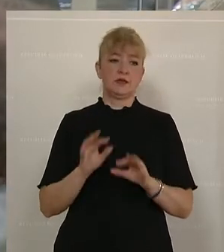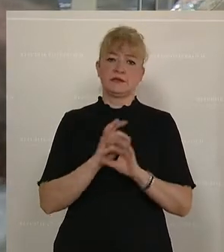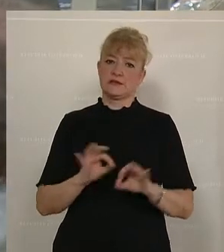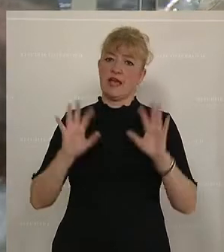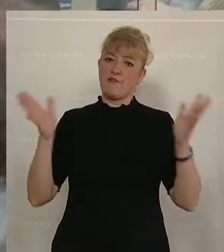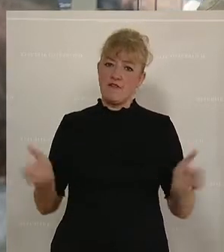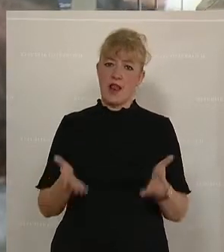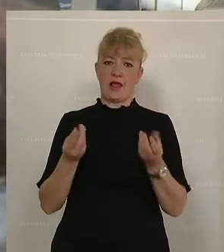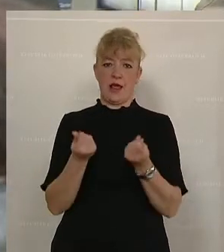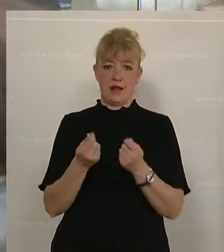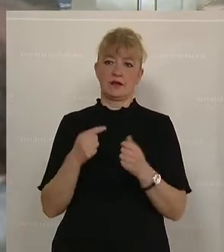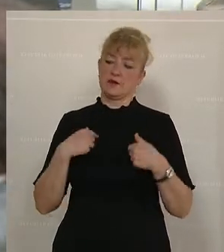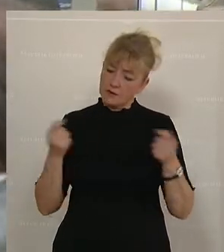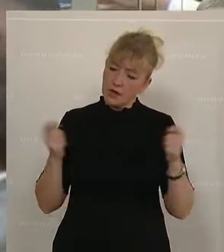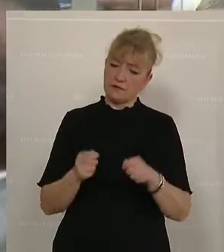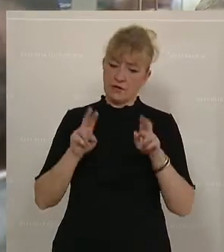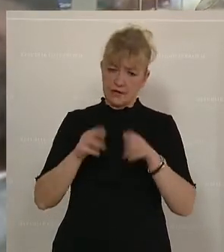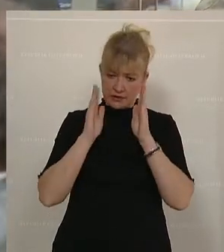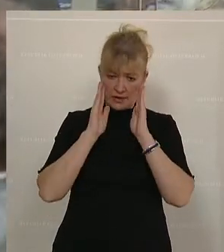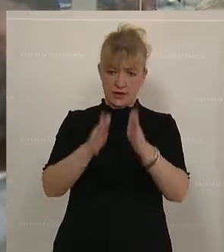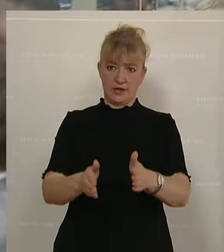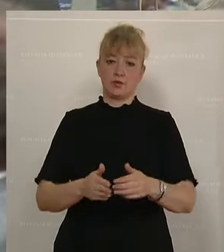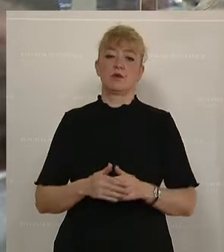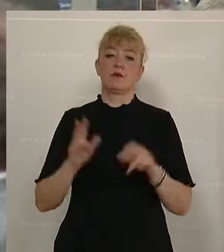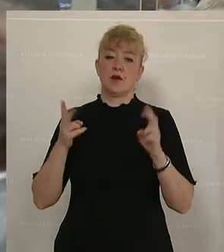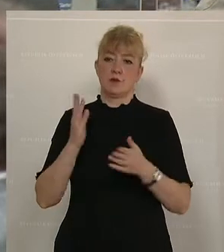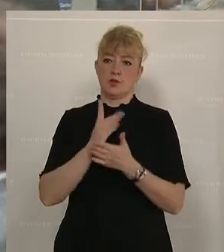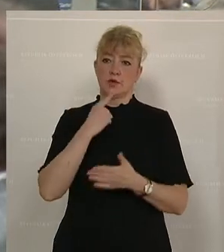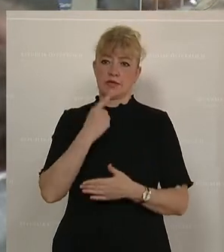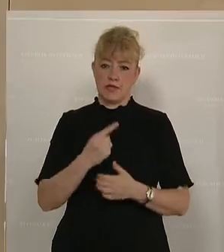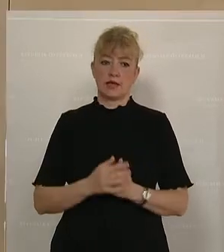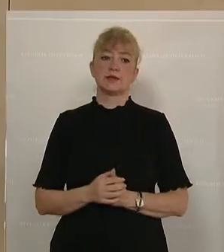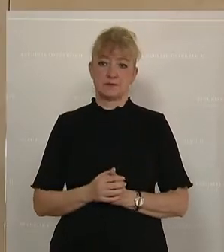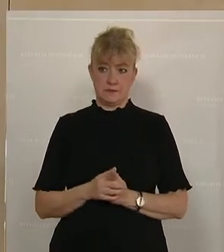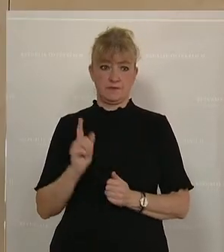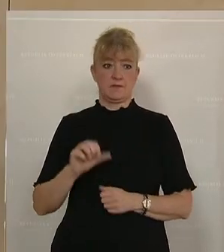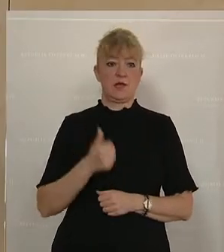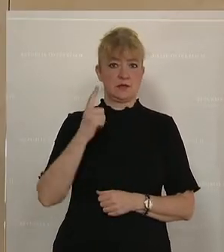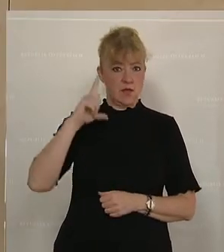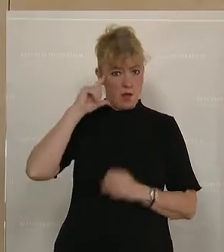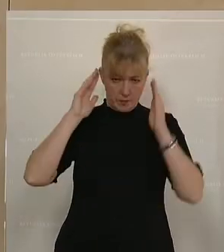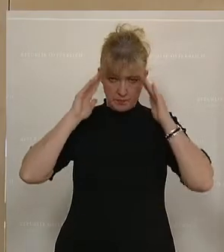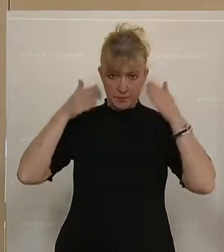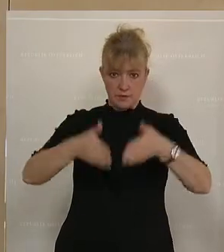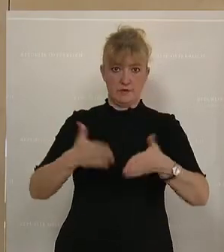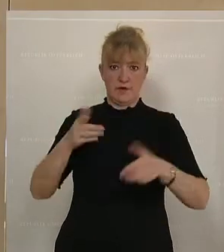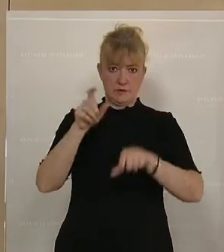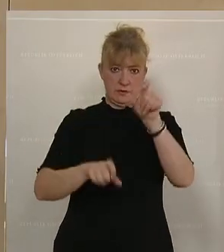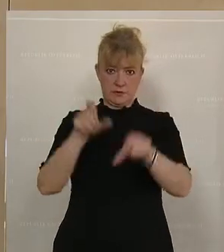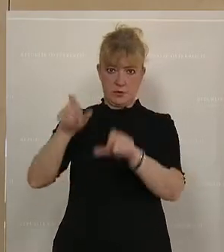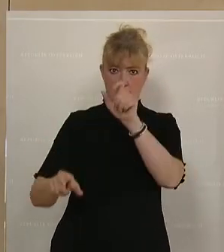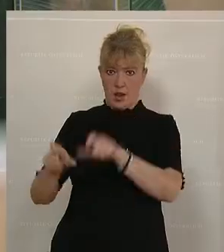viel Geld. Und wir investieren Sie in die richtige Richtung. Denn, wie schon gesagt, erstes Hauptaugenwerk ist Personal.